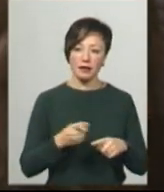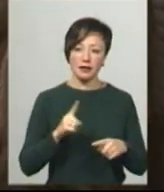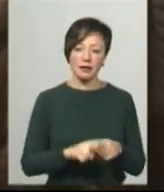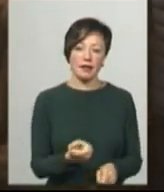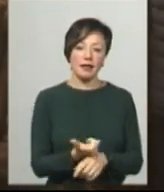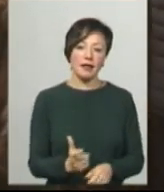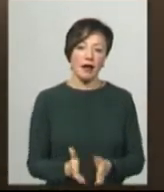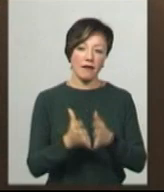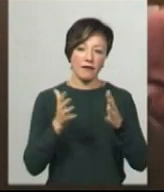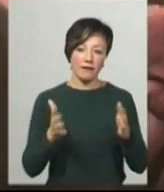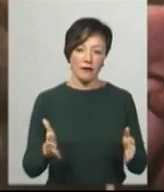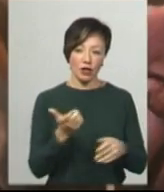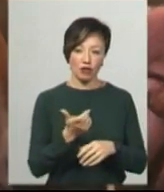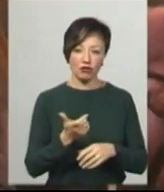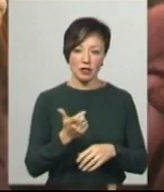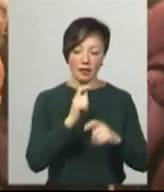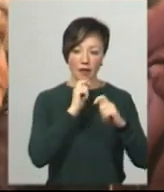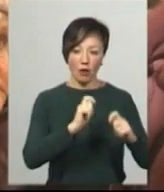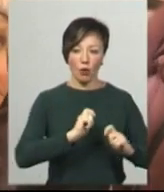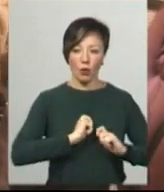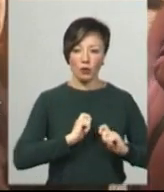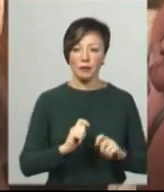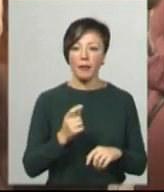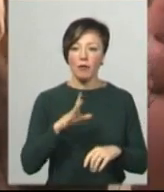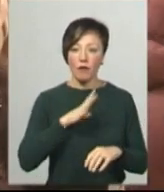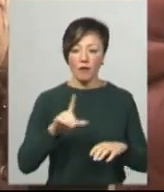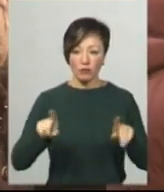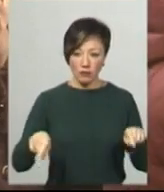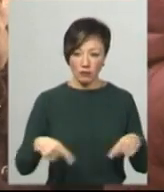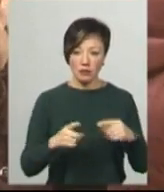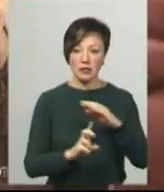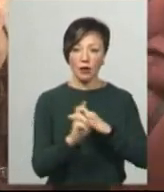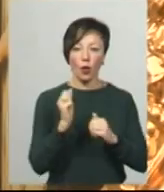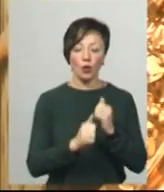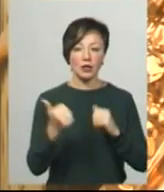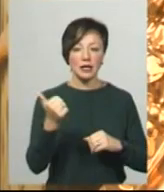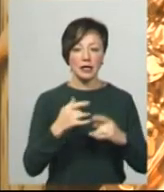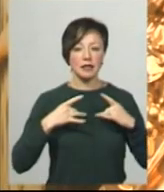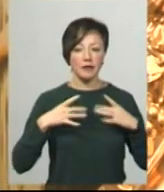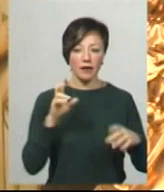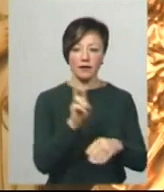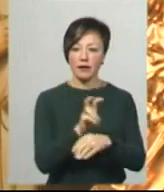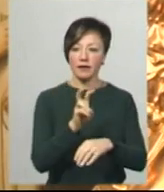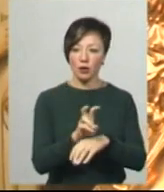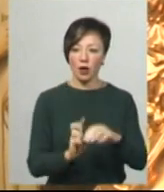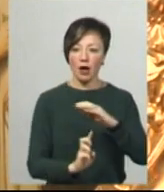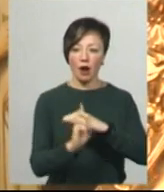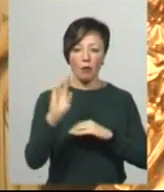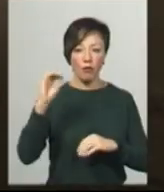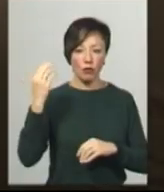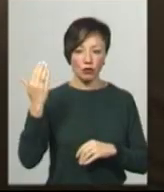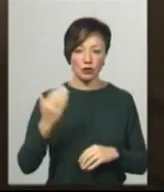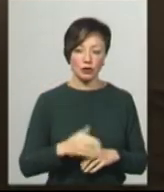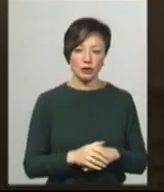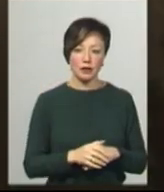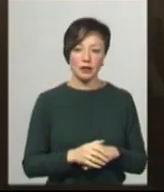найвеличніша нагорода. Юрій Москалюк був одним із фундаторів церкви. Кожної неділі і на свята під відео Храм Божий, запевняє чоловік.